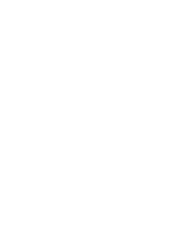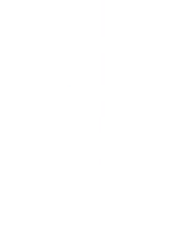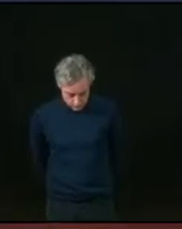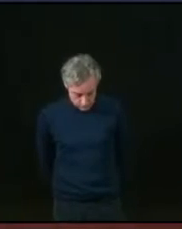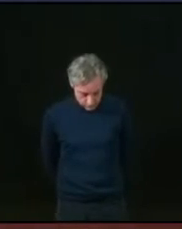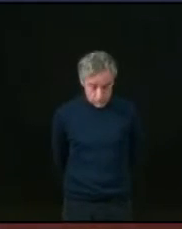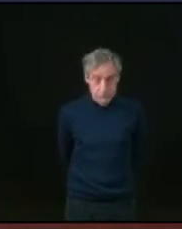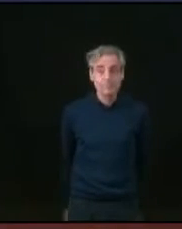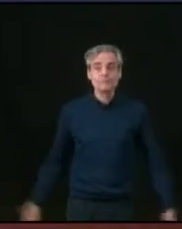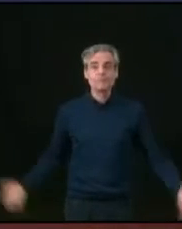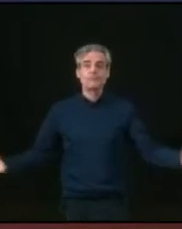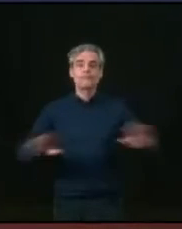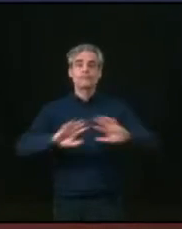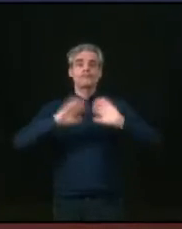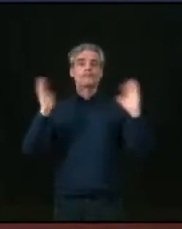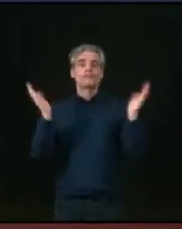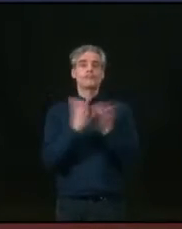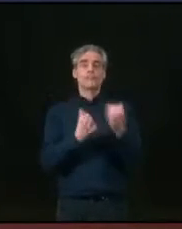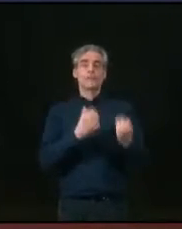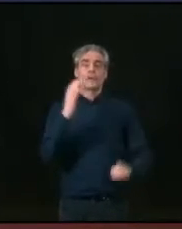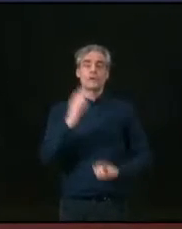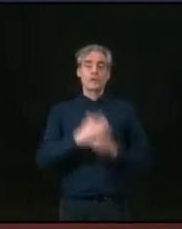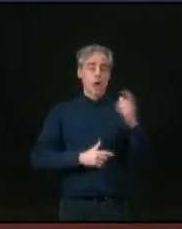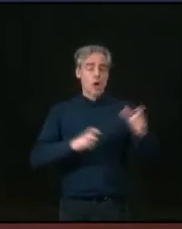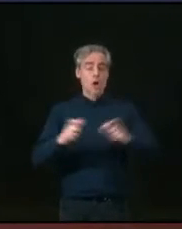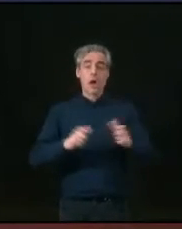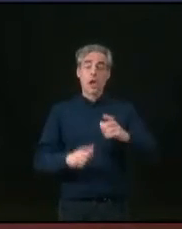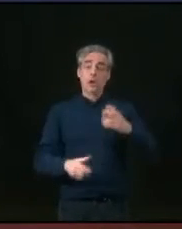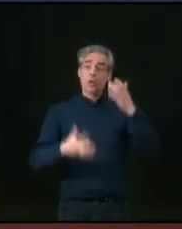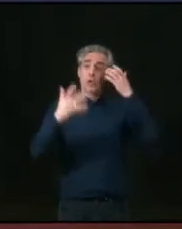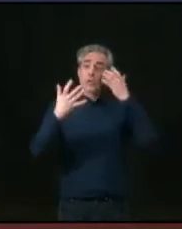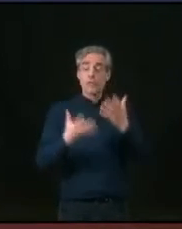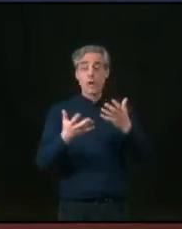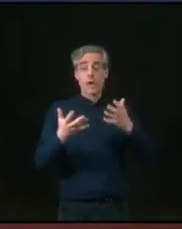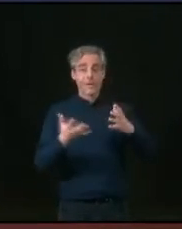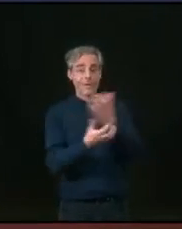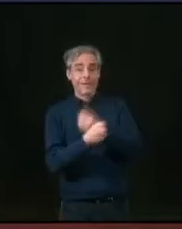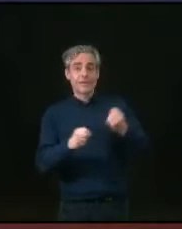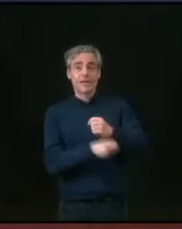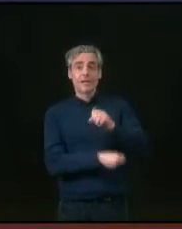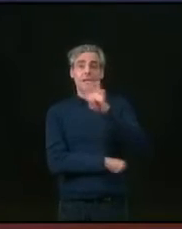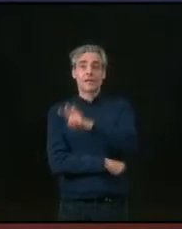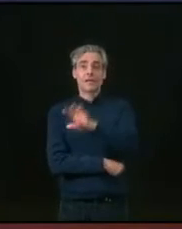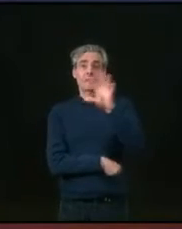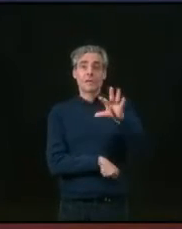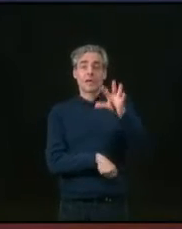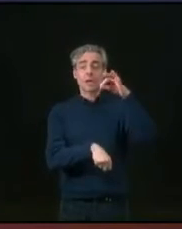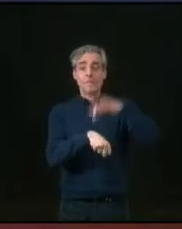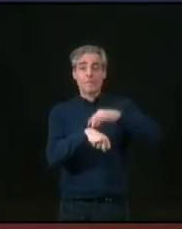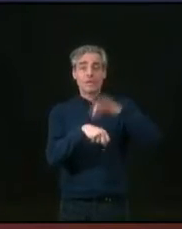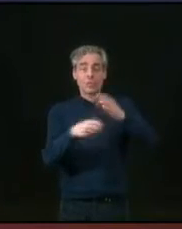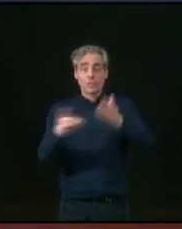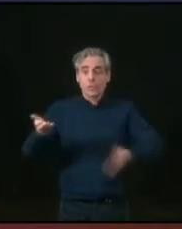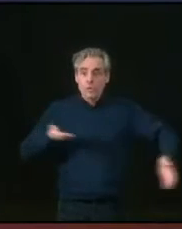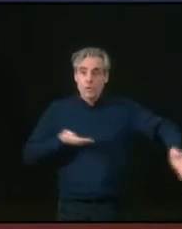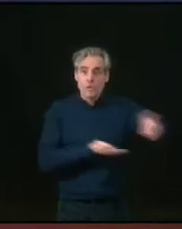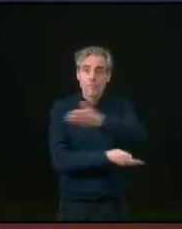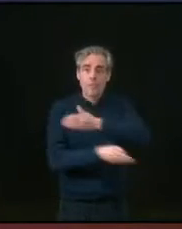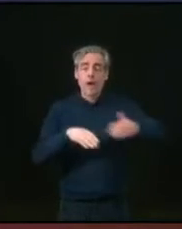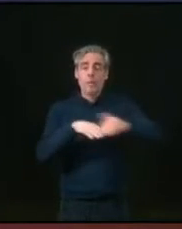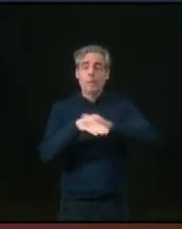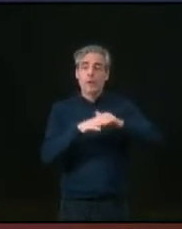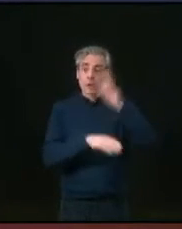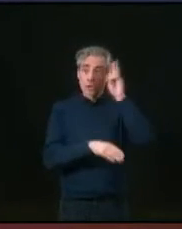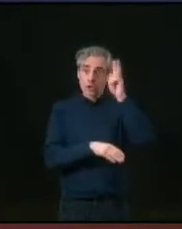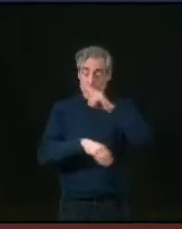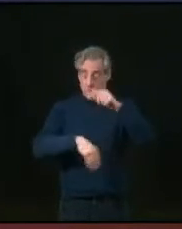Écoutez, chers collègues, nous avions défini ensemble avec tous les groupes politiques 45 minutes de débat de politique générale.